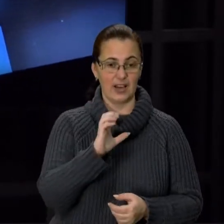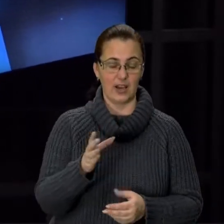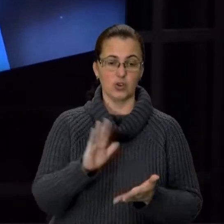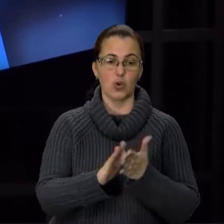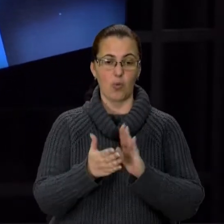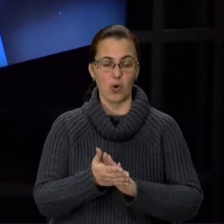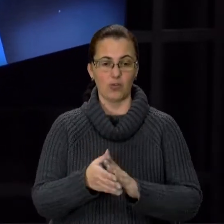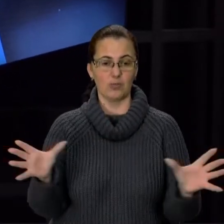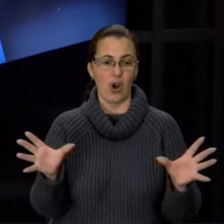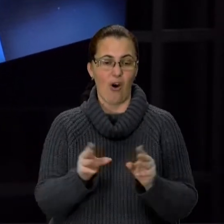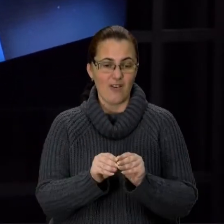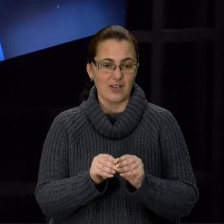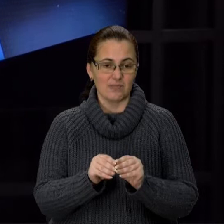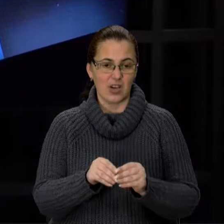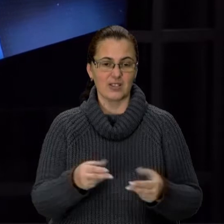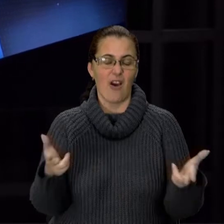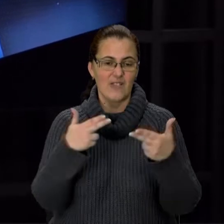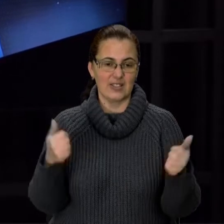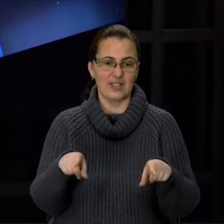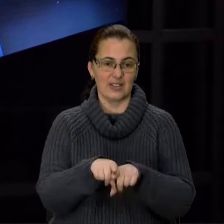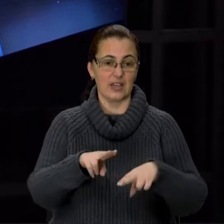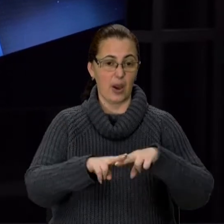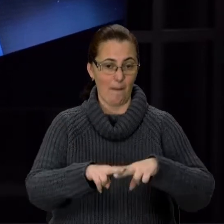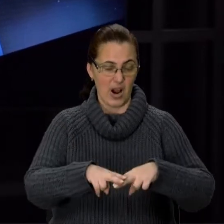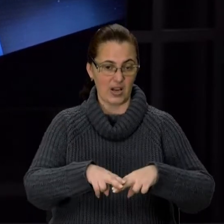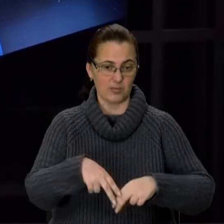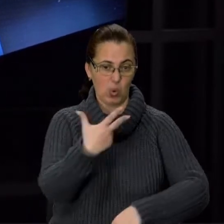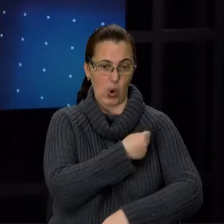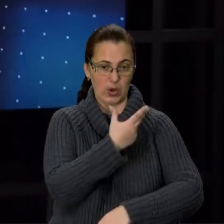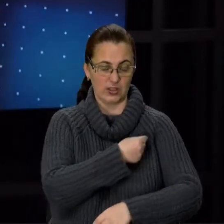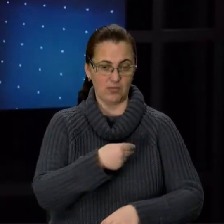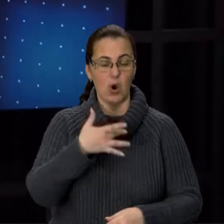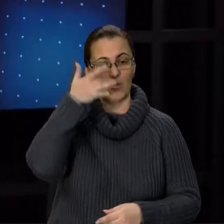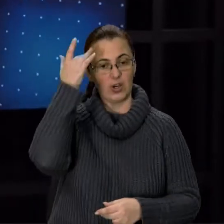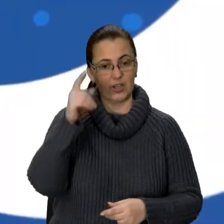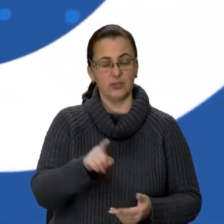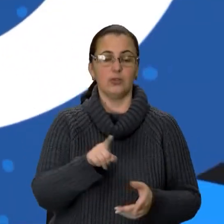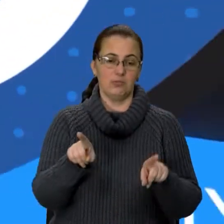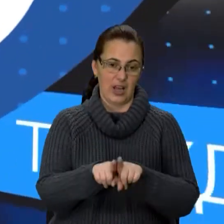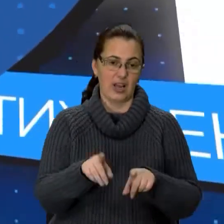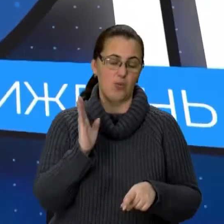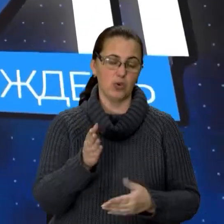визнання таких ковід-паспортів. Адже влітку документи мають намір формувати і в нас.